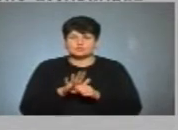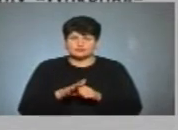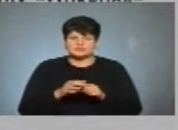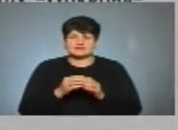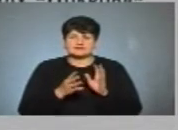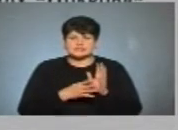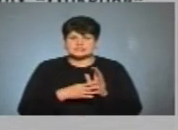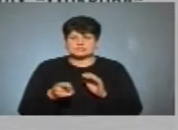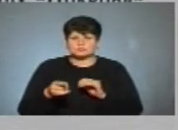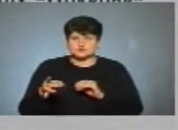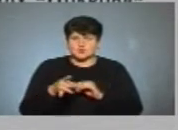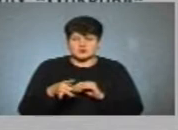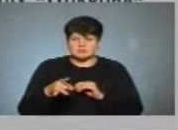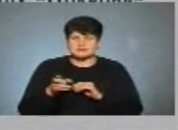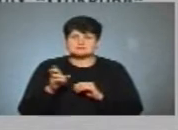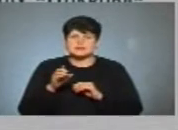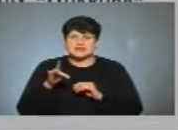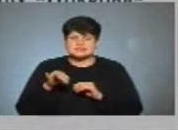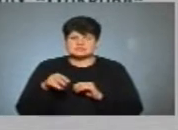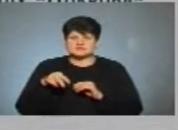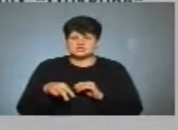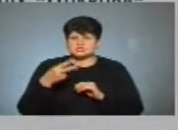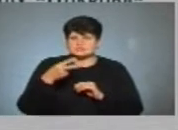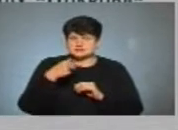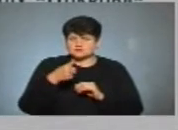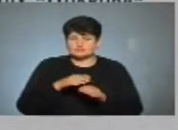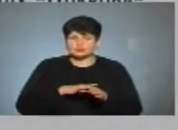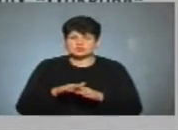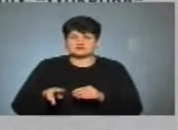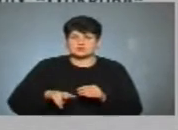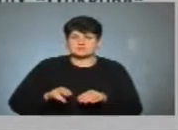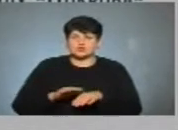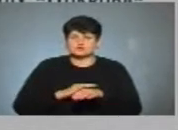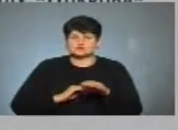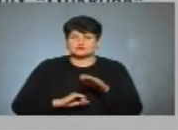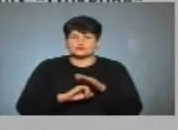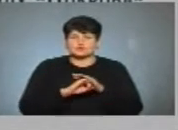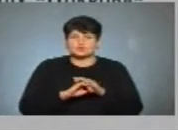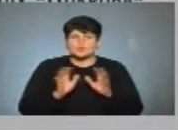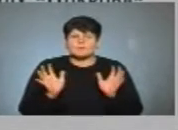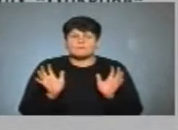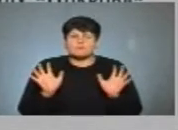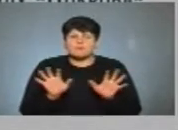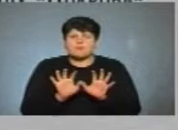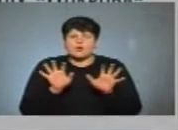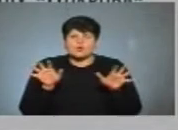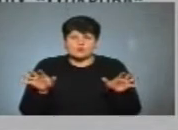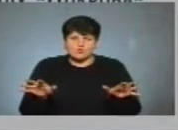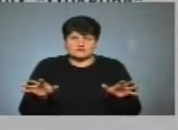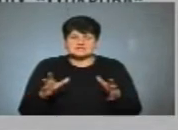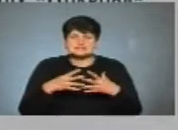Тернопільського району. Із березня 2020-го виконавча директорка благодійного фонду «Покрова». Сімейний стан